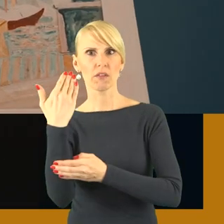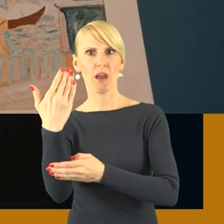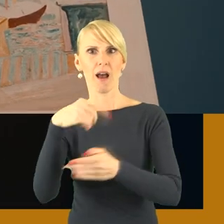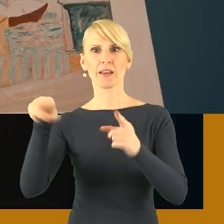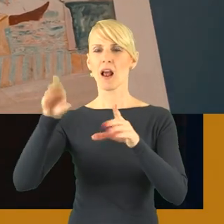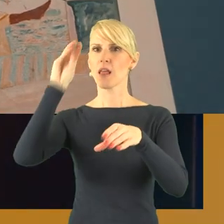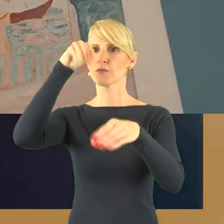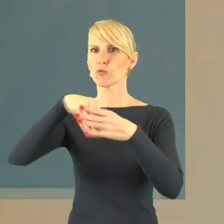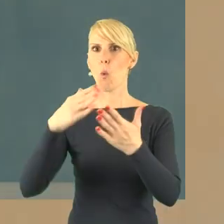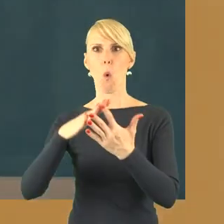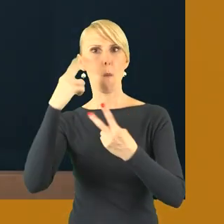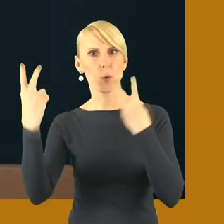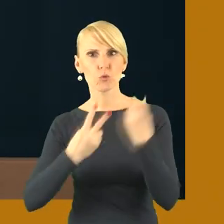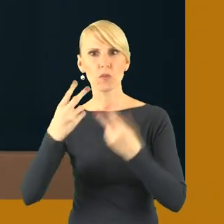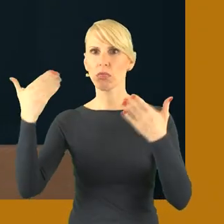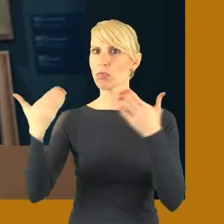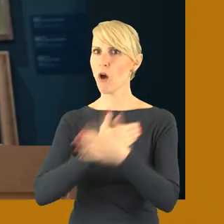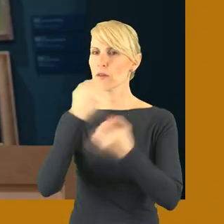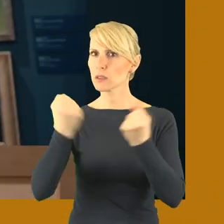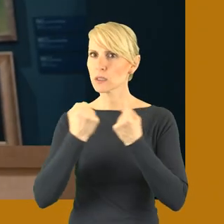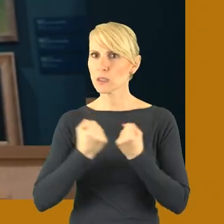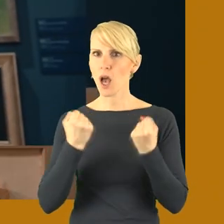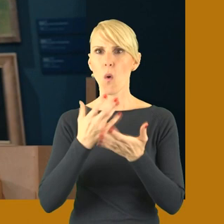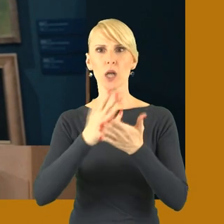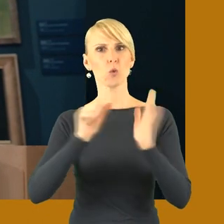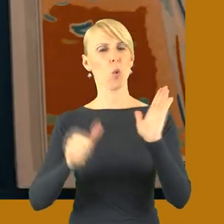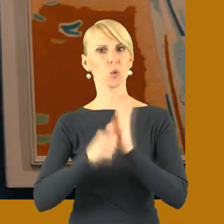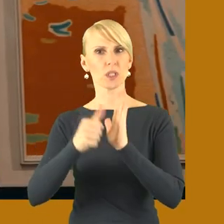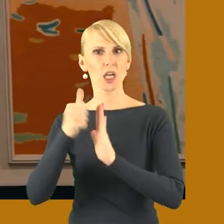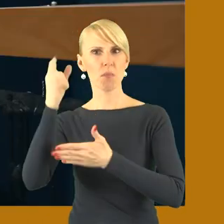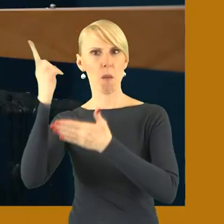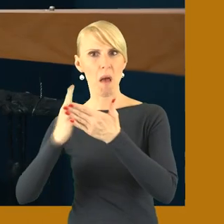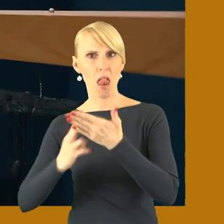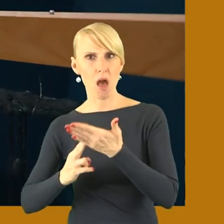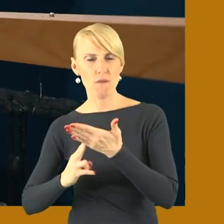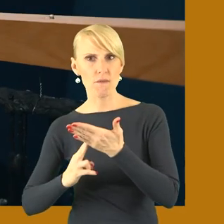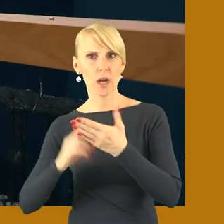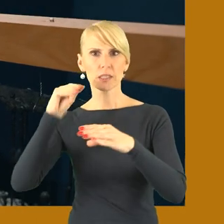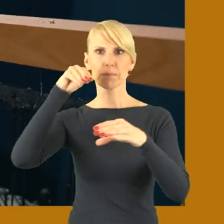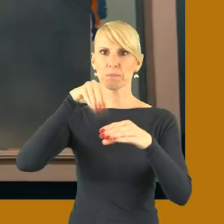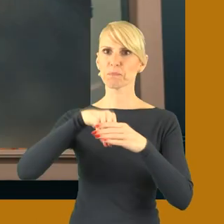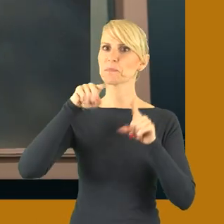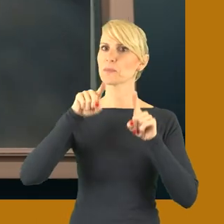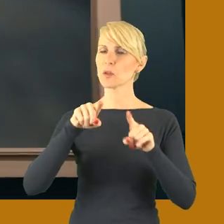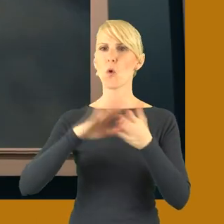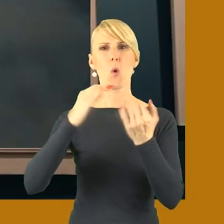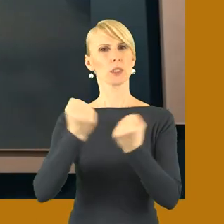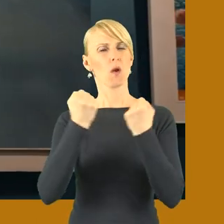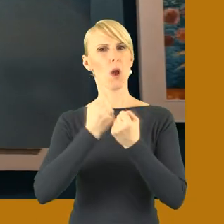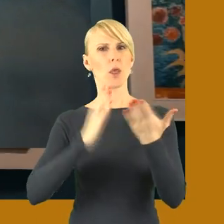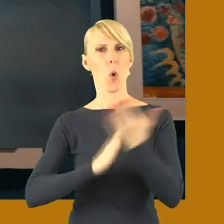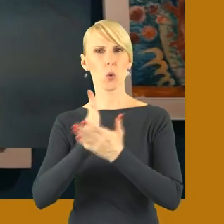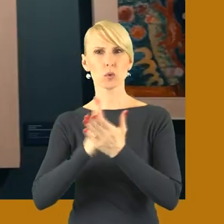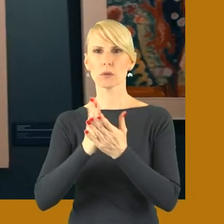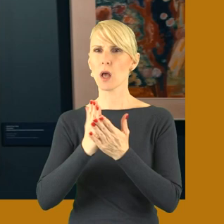Żagle w poszukiwaniu formy i nowych materiałów zawiera prace malarskie i rzeźbiarskie, a także obiekty z